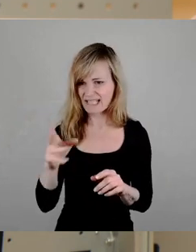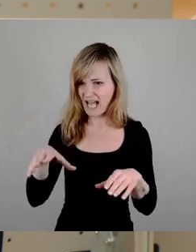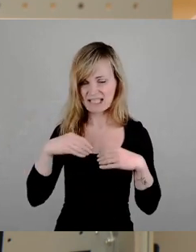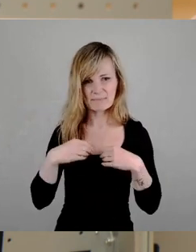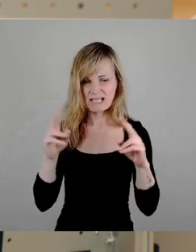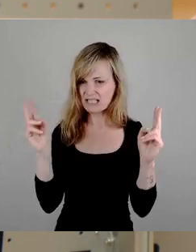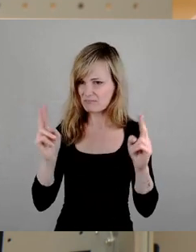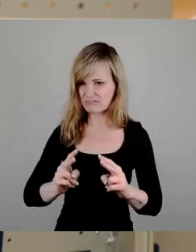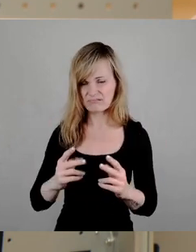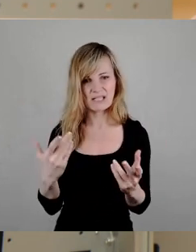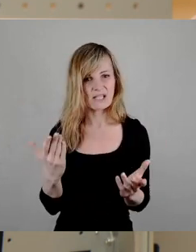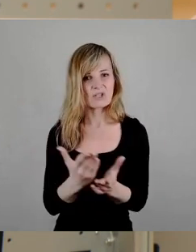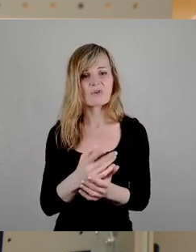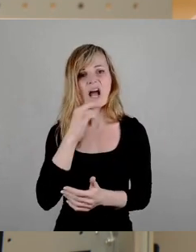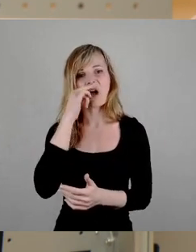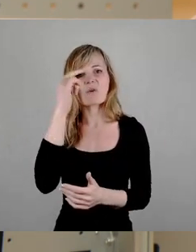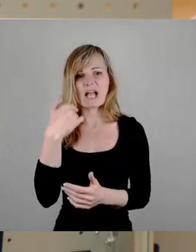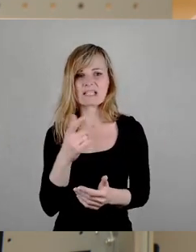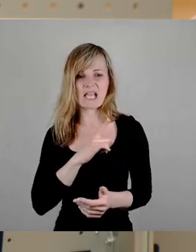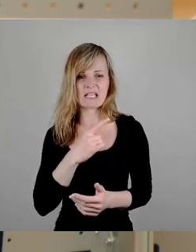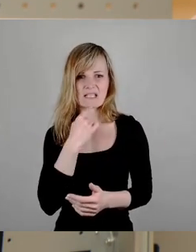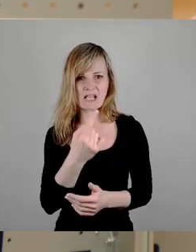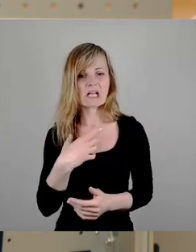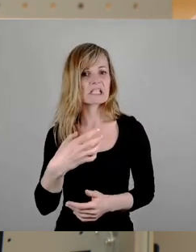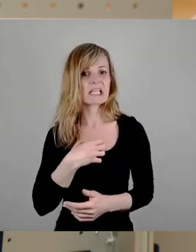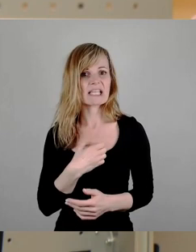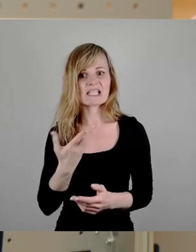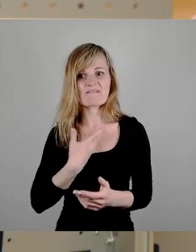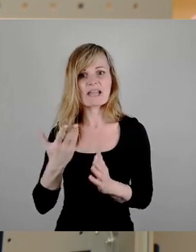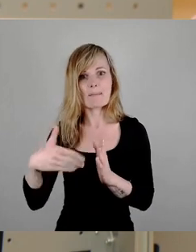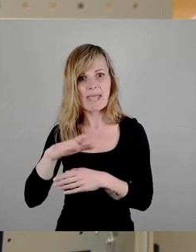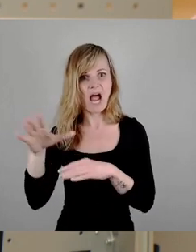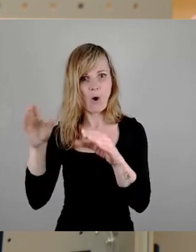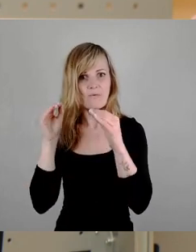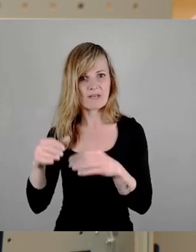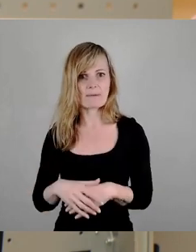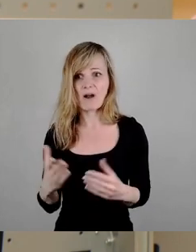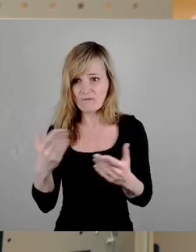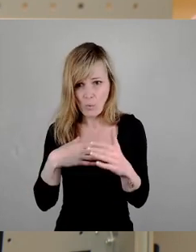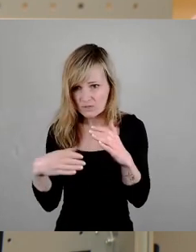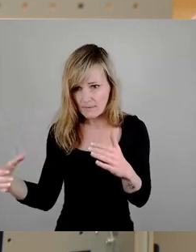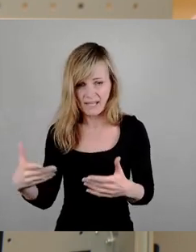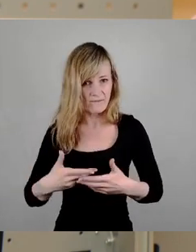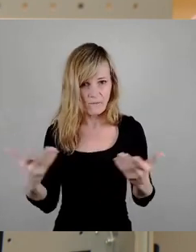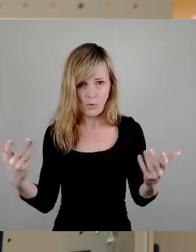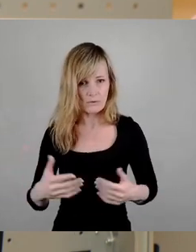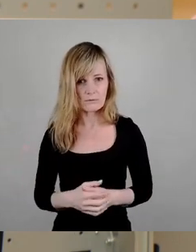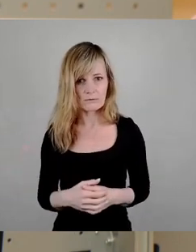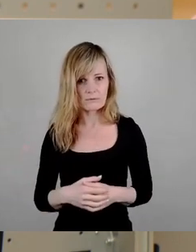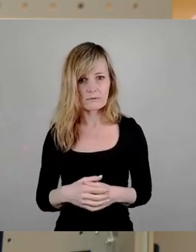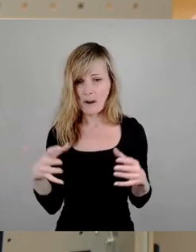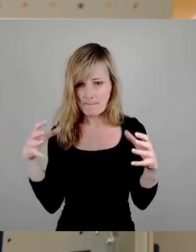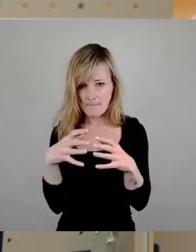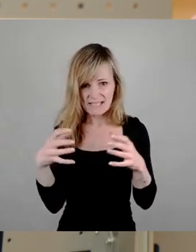fast arrogant zu sagen, Dresden will mehr aufnehmen. Wo sollen wir sie denn unterbringen? Soll das Ganze irgendwann auf Massenunterkünfte